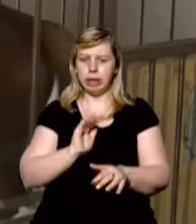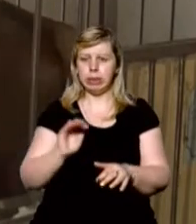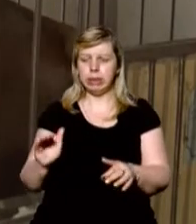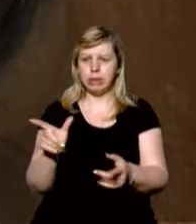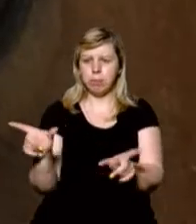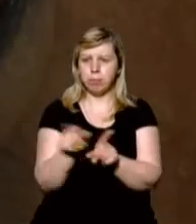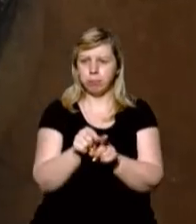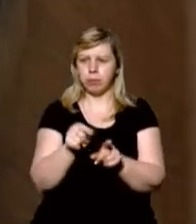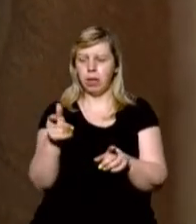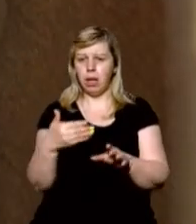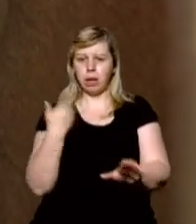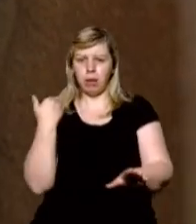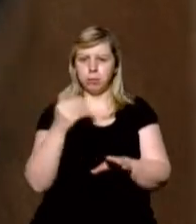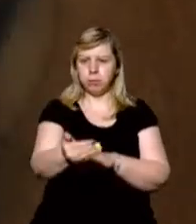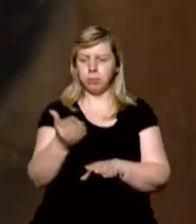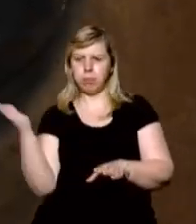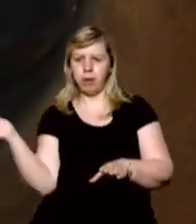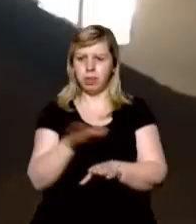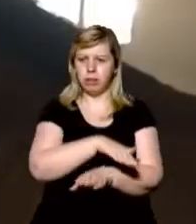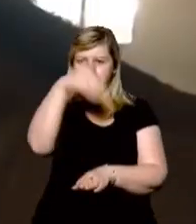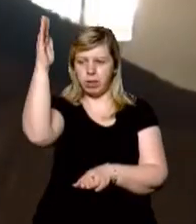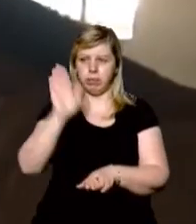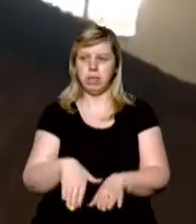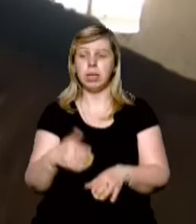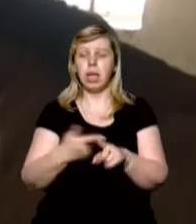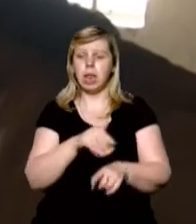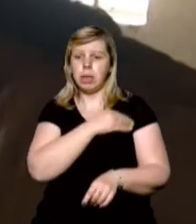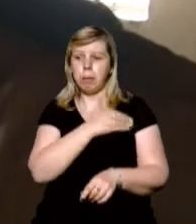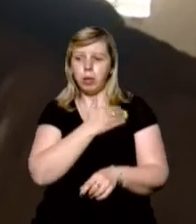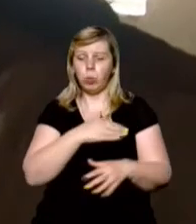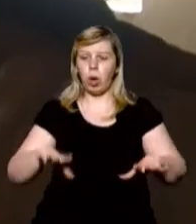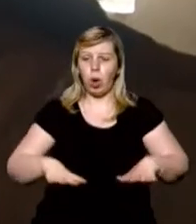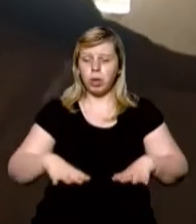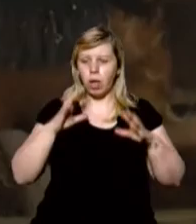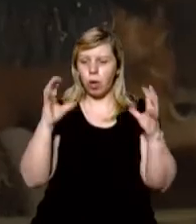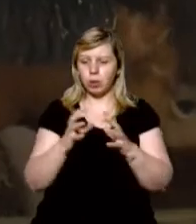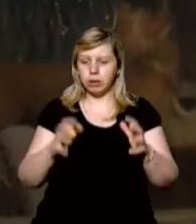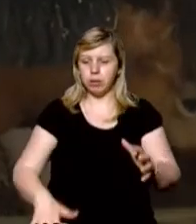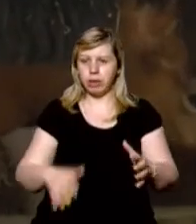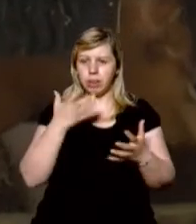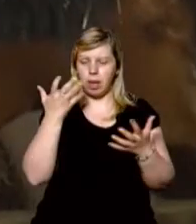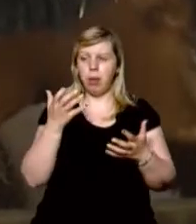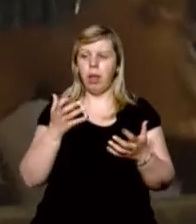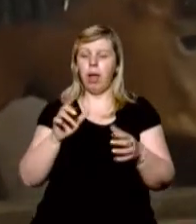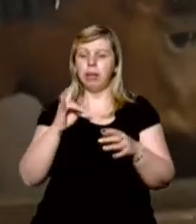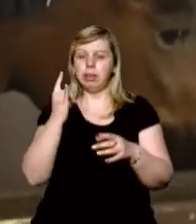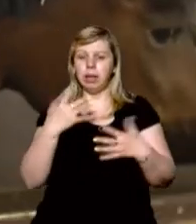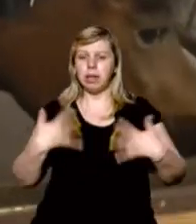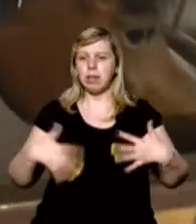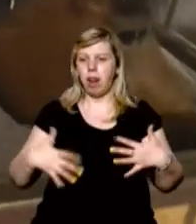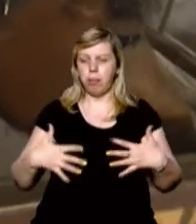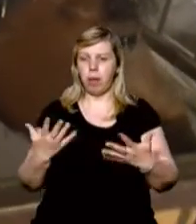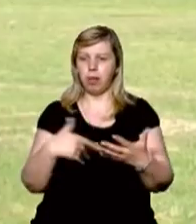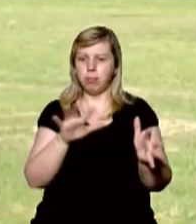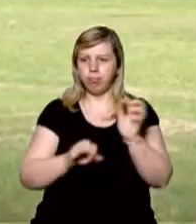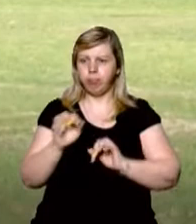вперед-назад, вправо-вліво-вверх-вниз. Температура коня розігріває м'язи, дитина розслаблюється, знімається